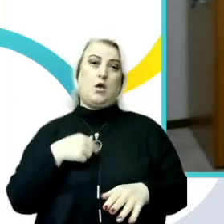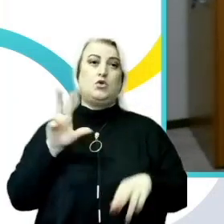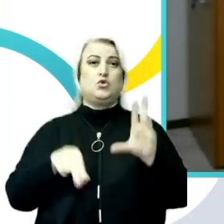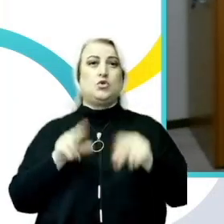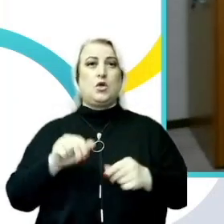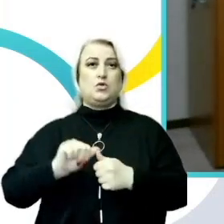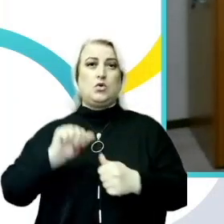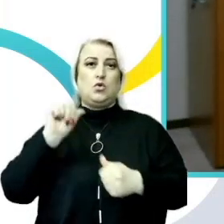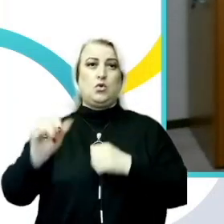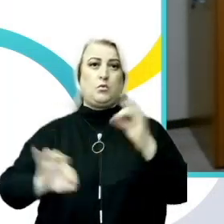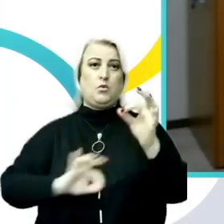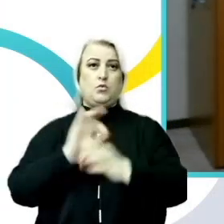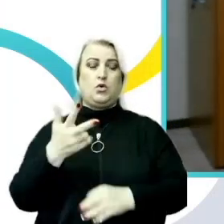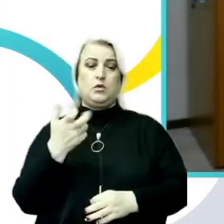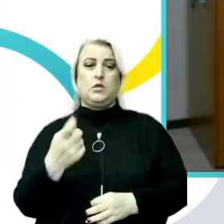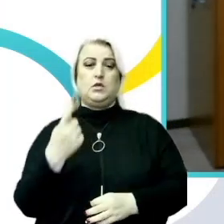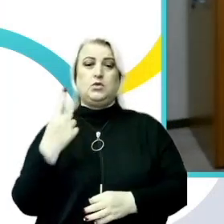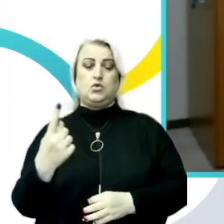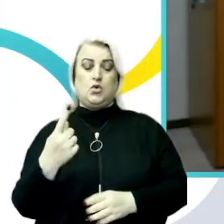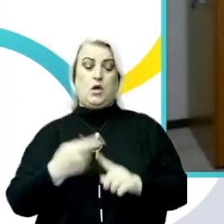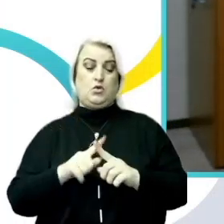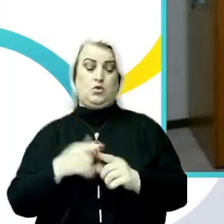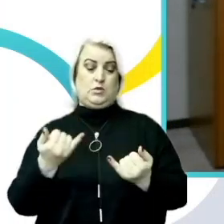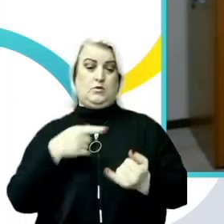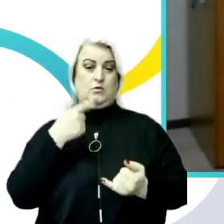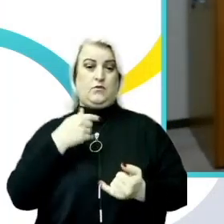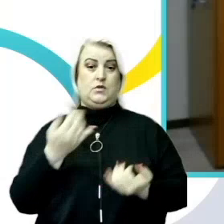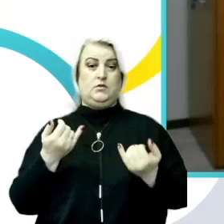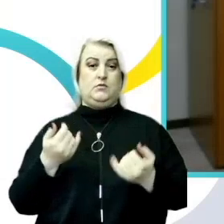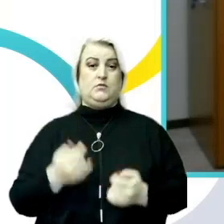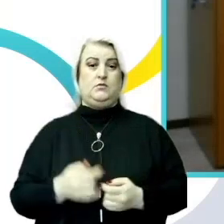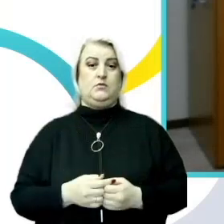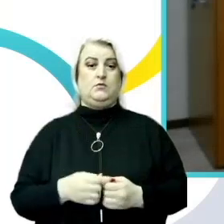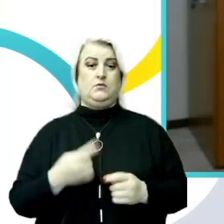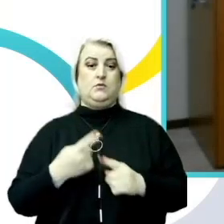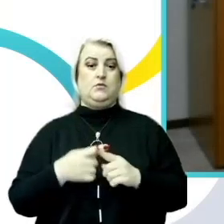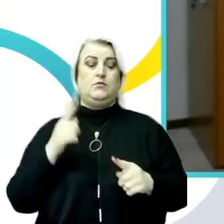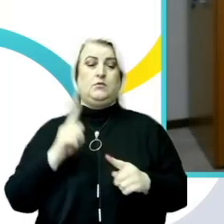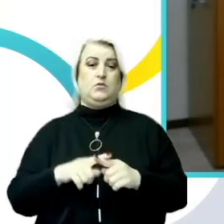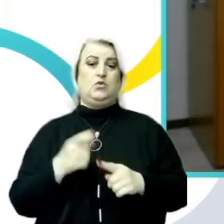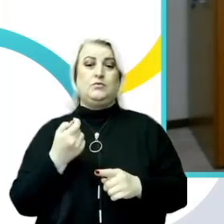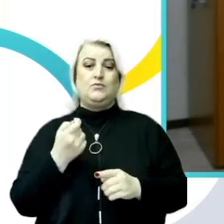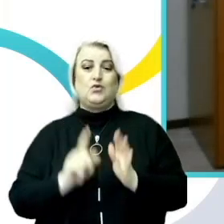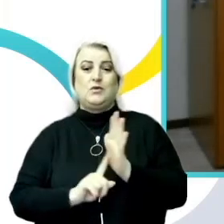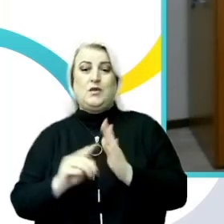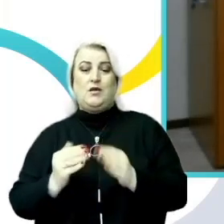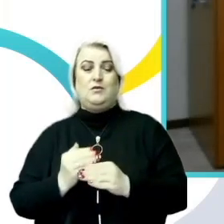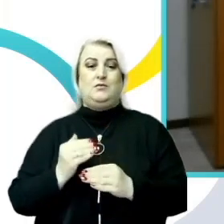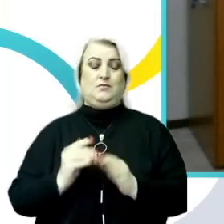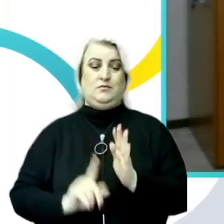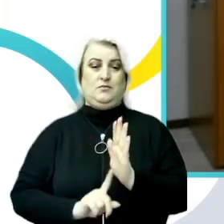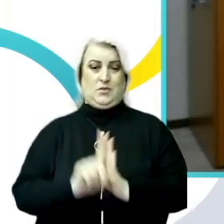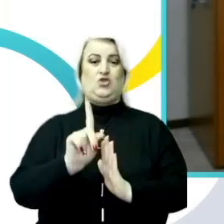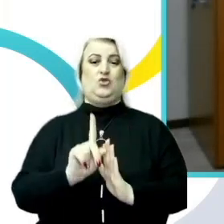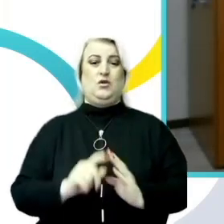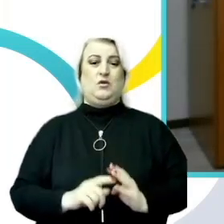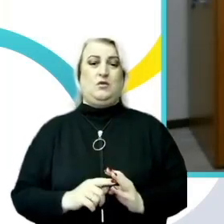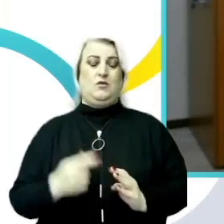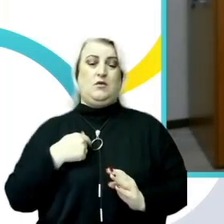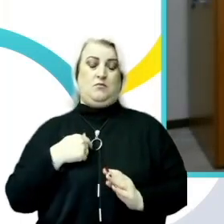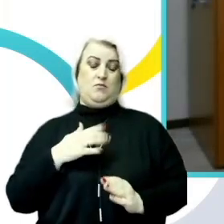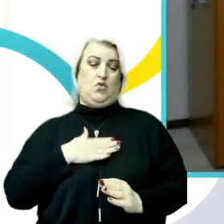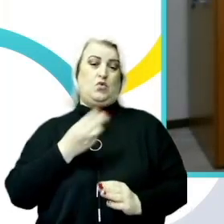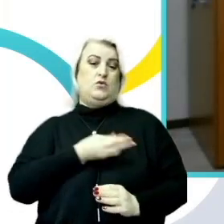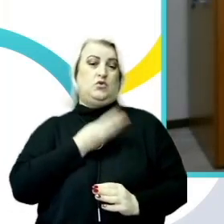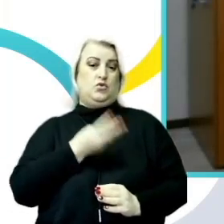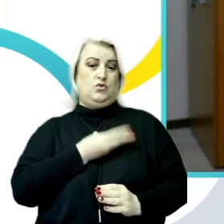proiectul 301 despre care a spus astăzi, care este un pas, un mic început, eu la sugestia și